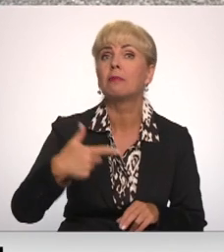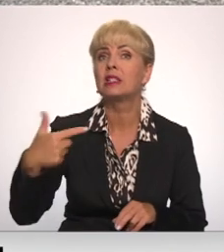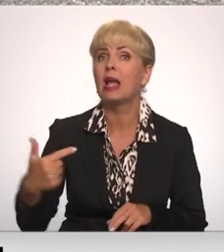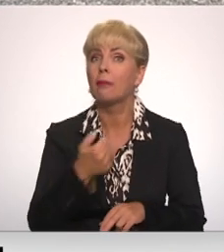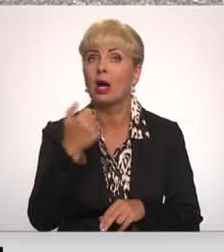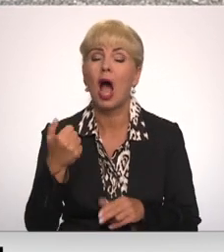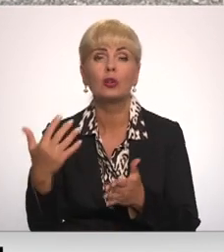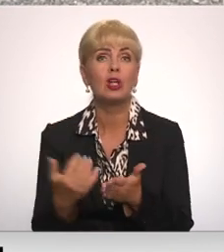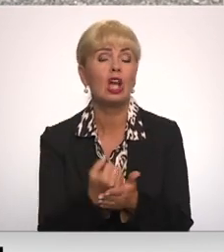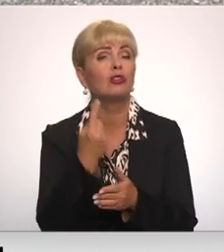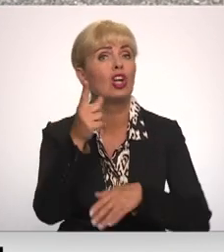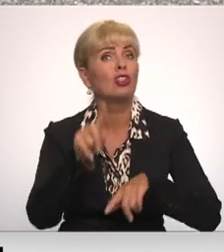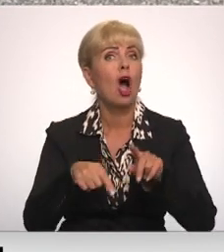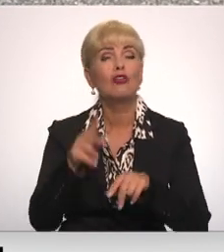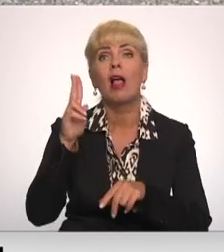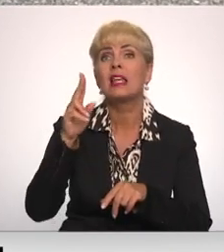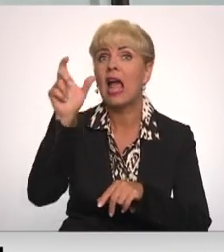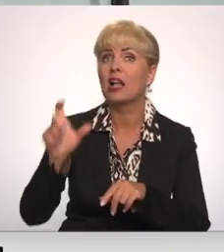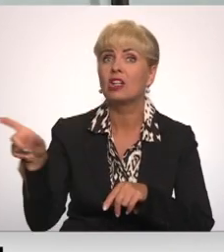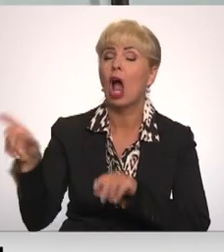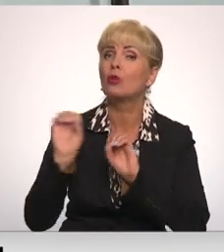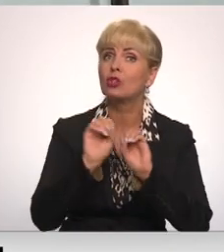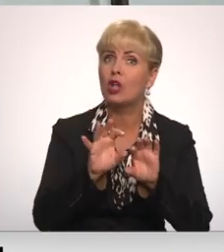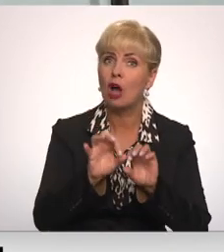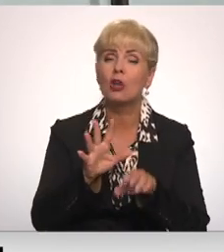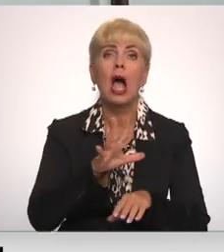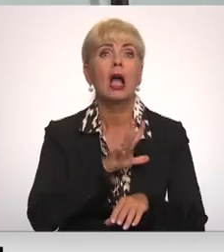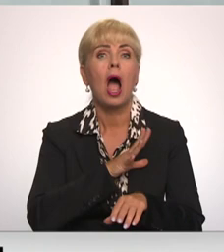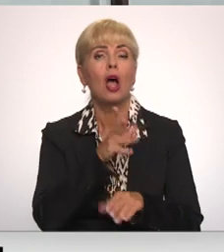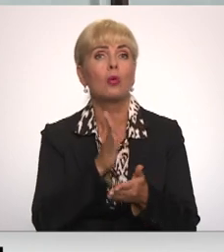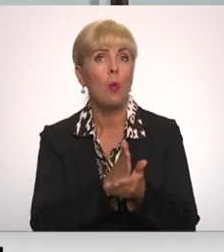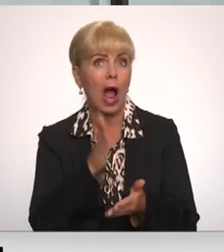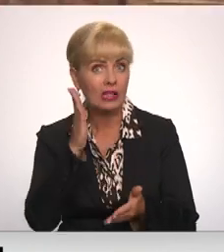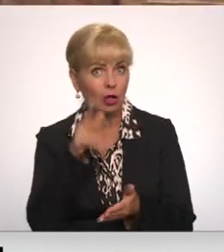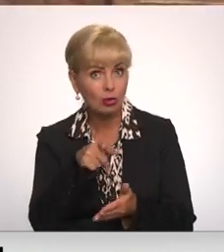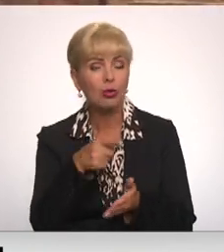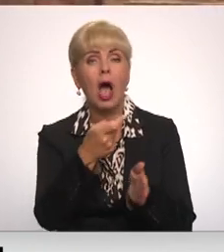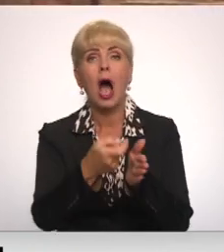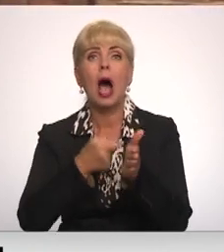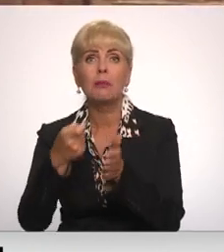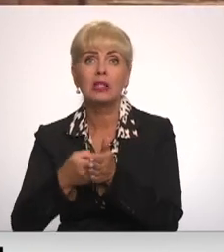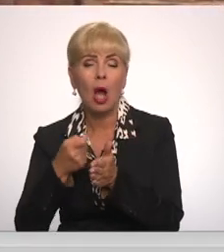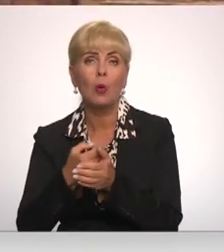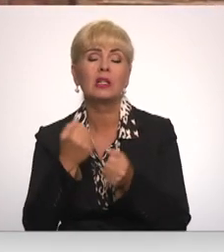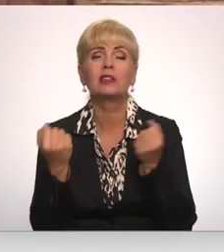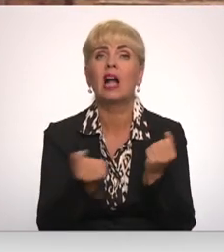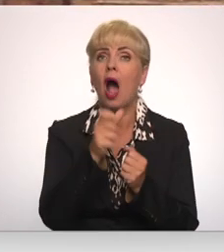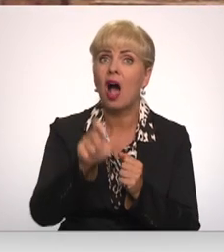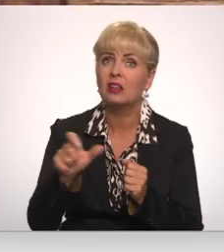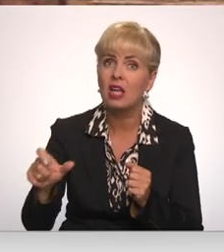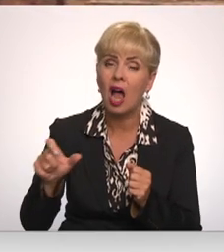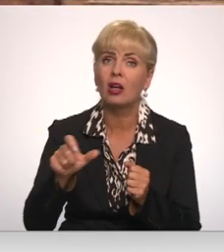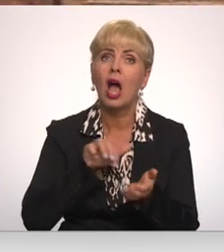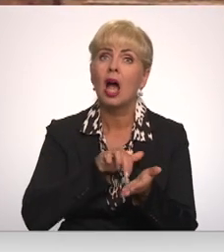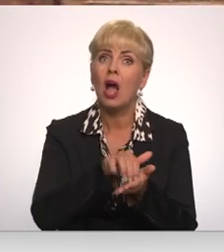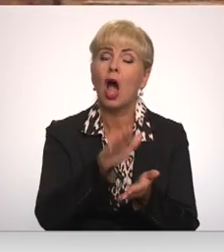gadā iekūti tikai dažu liecinieku atstāsti par to, kā eksekūcija notikusi. Ir aptaujātīs strādnieki, kas ir gājuši